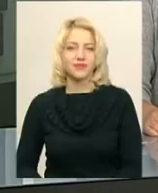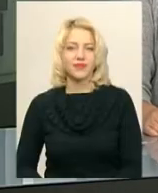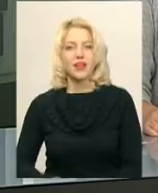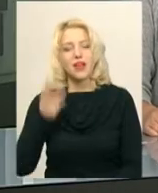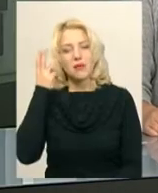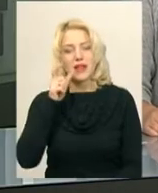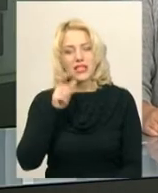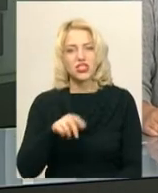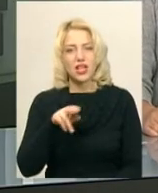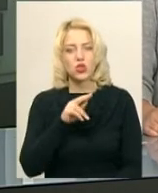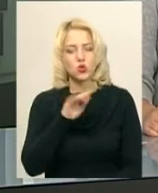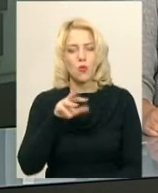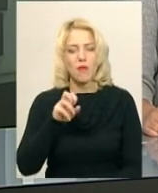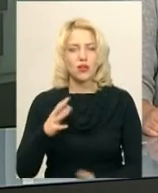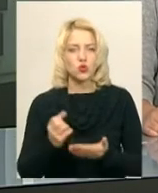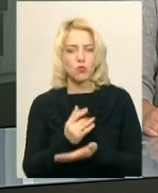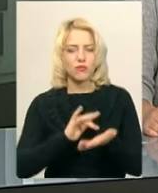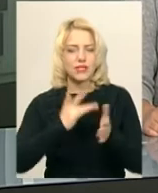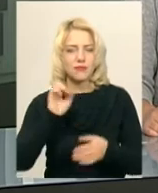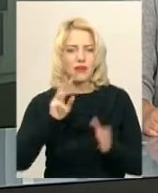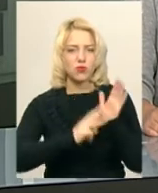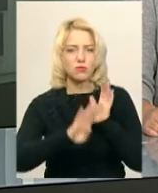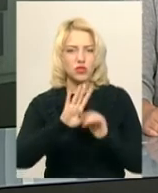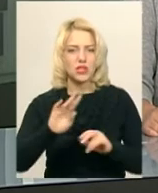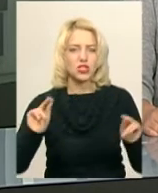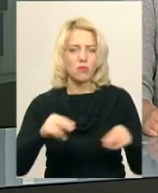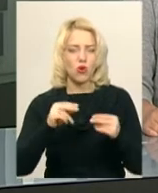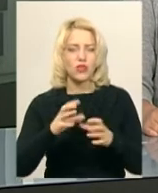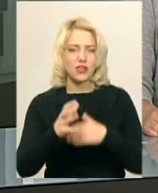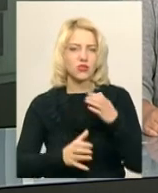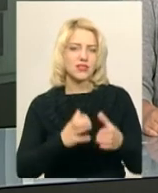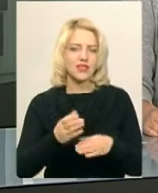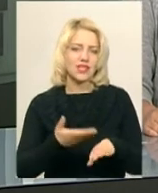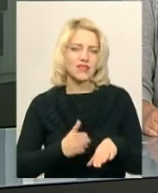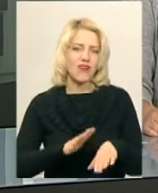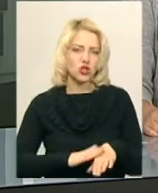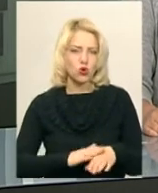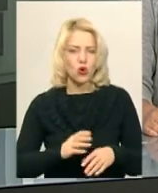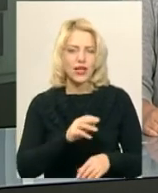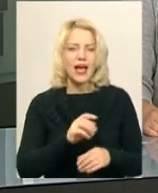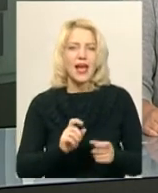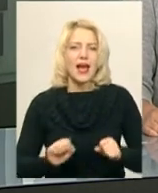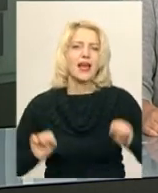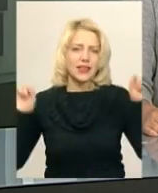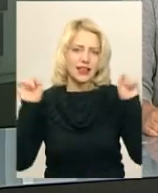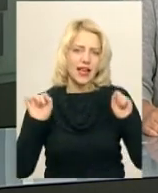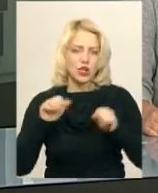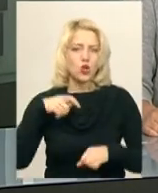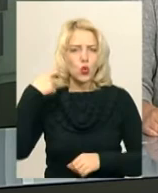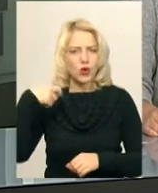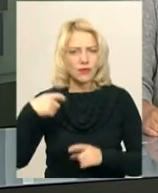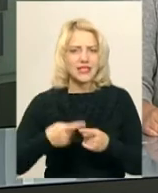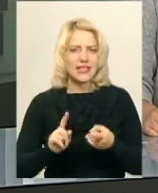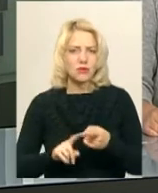Хмельничан Дмитро Чумак здобув срібло на 84-му чемпіонаті світу з важкої атлетики в Туркменістані. Про це нашому телеканалу